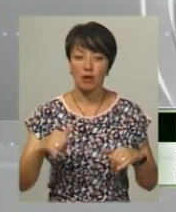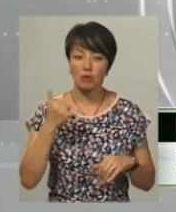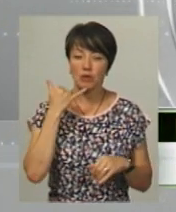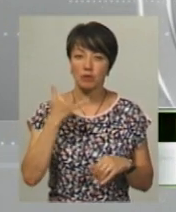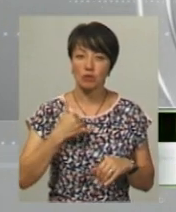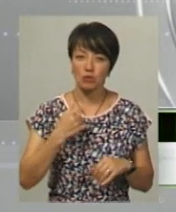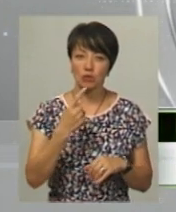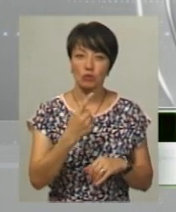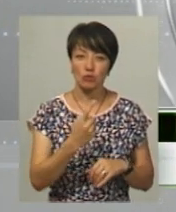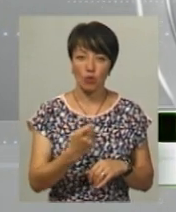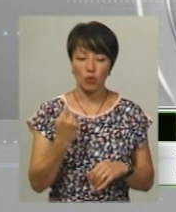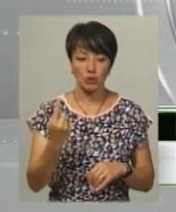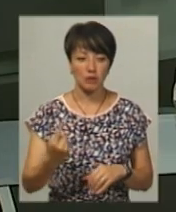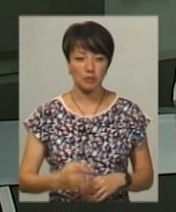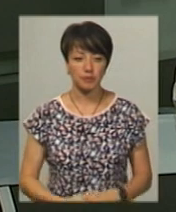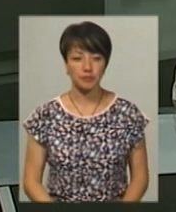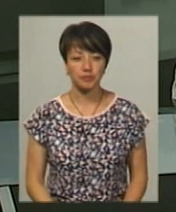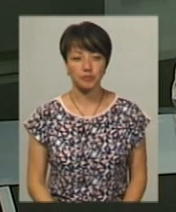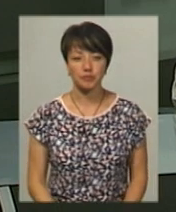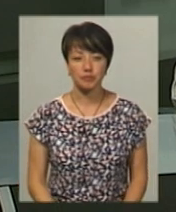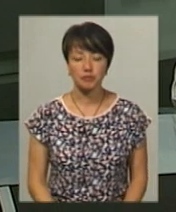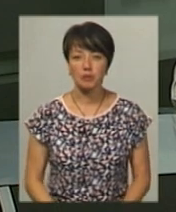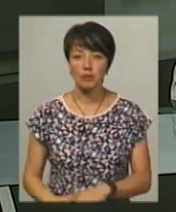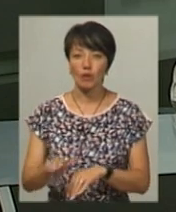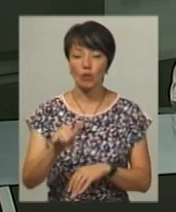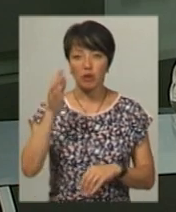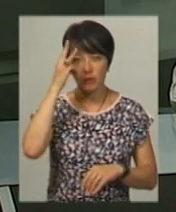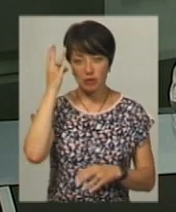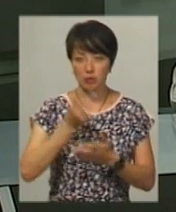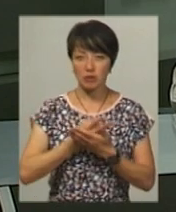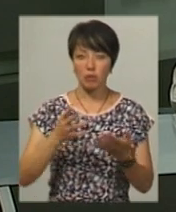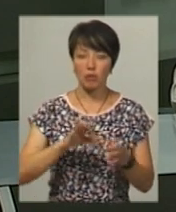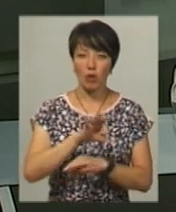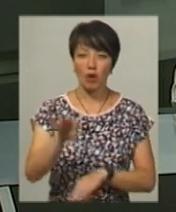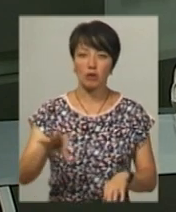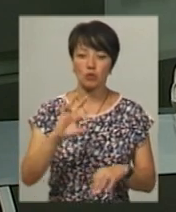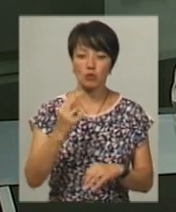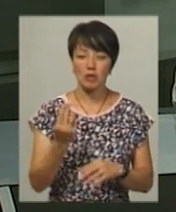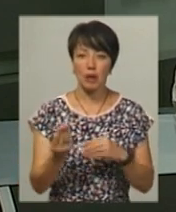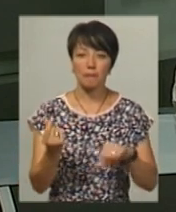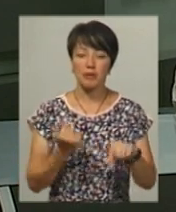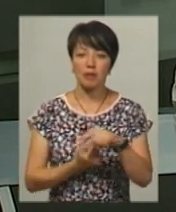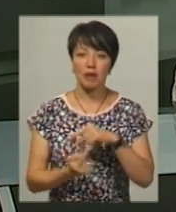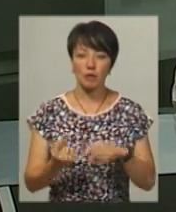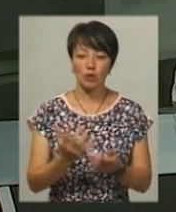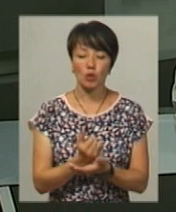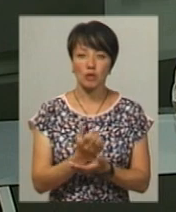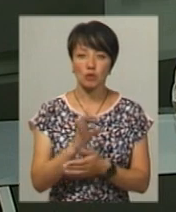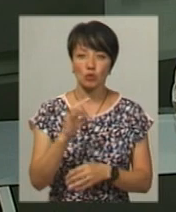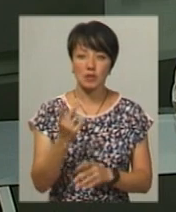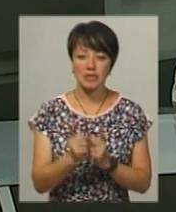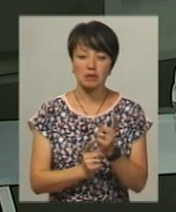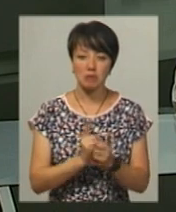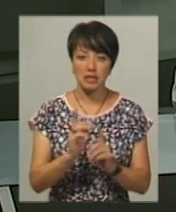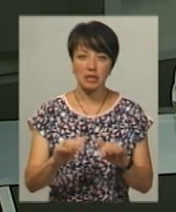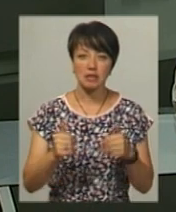за номером 101. У Хмельницькому презентували проєкт «Соціальне підприємство. Досягнення соціальних змін